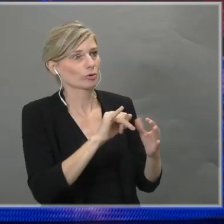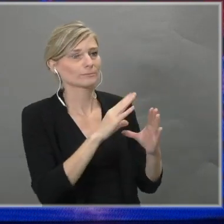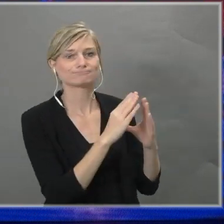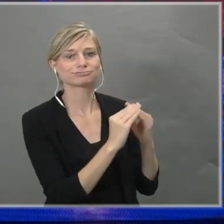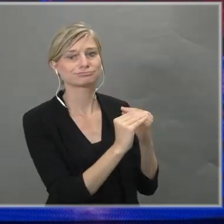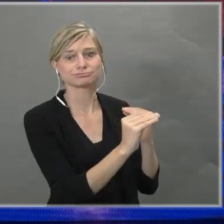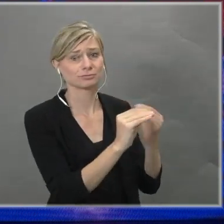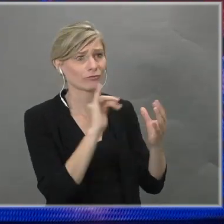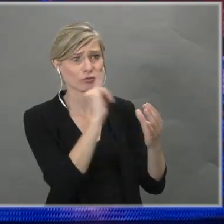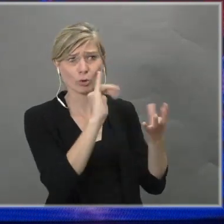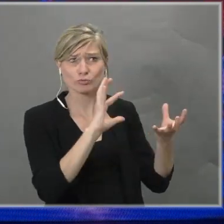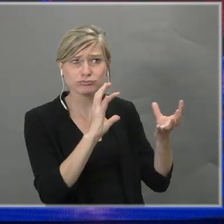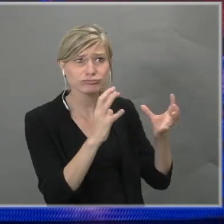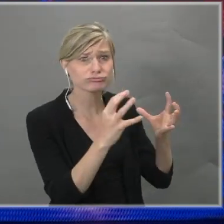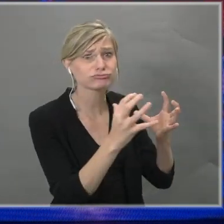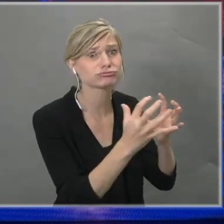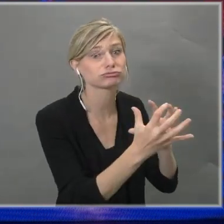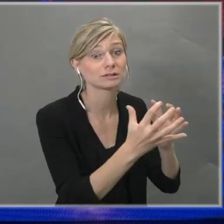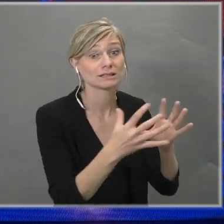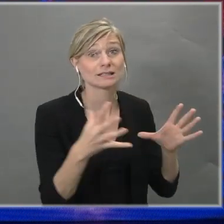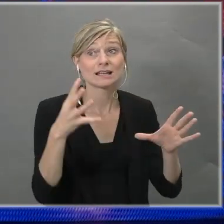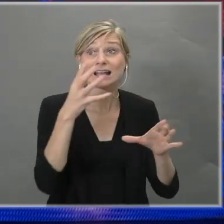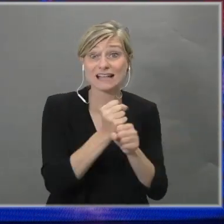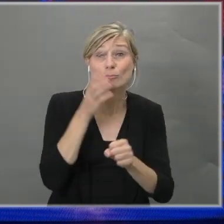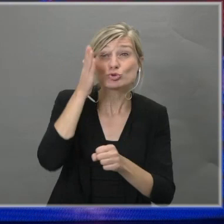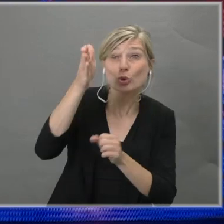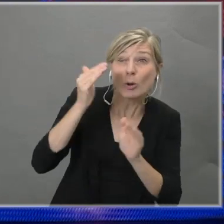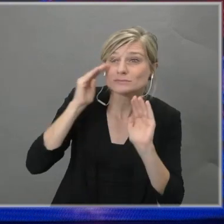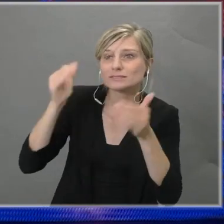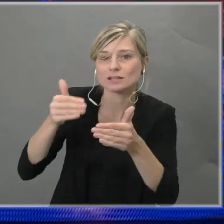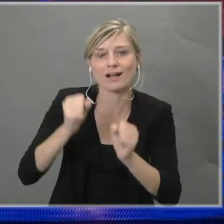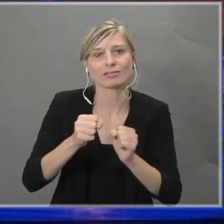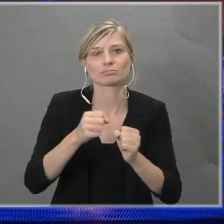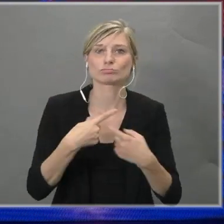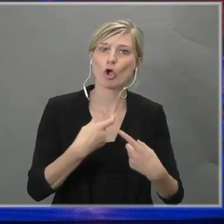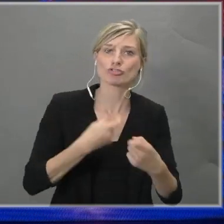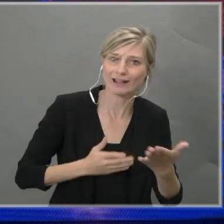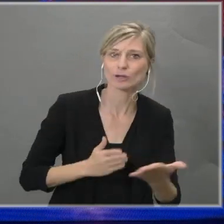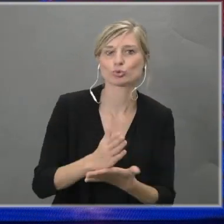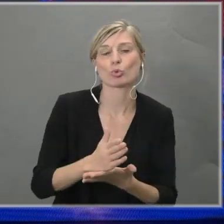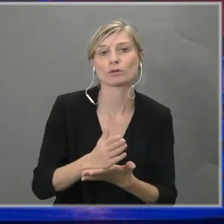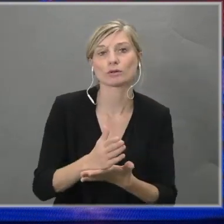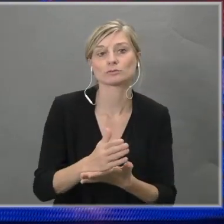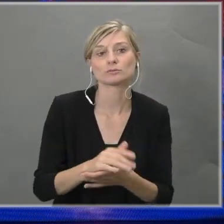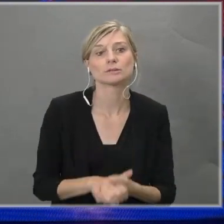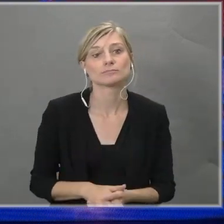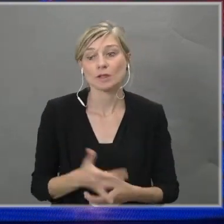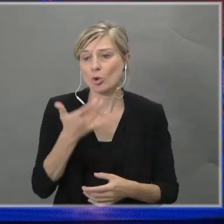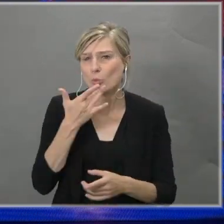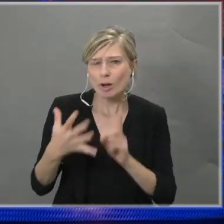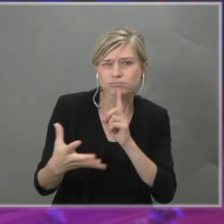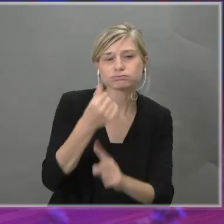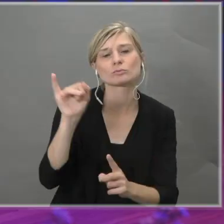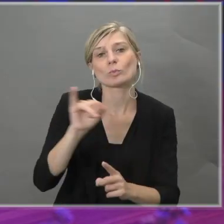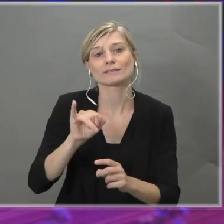samen te werken aan de toekomst kunnen we de uitdagingen overwinnen. Laten we streven naar toegankelijk onderwijs.